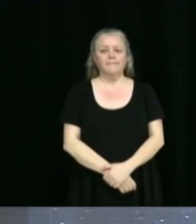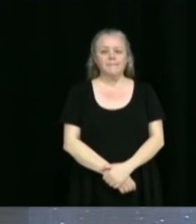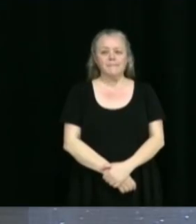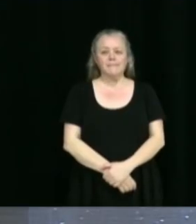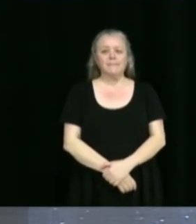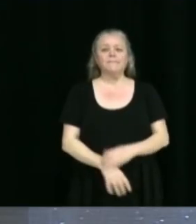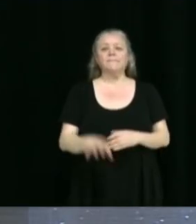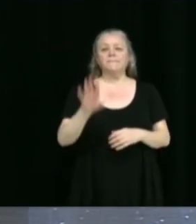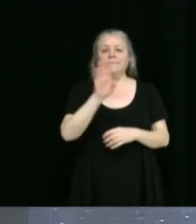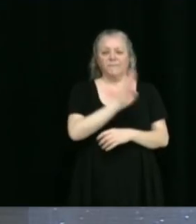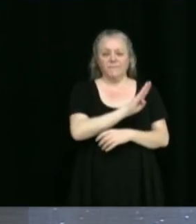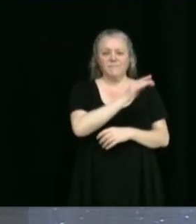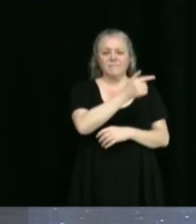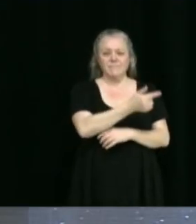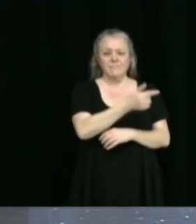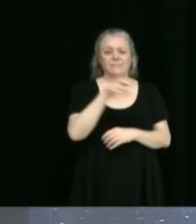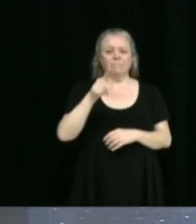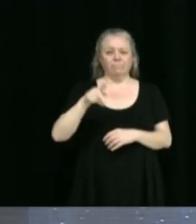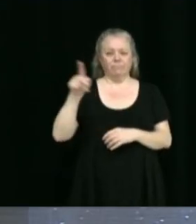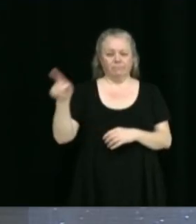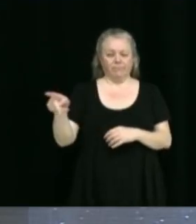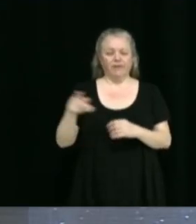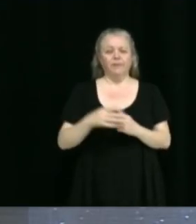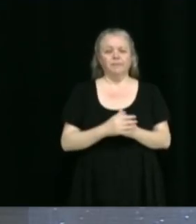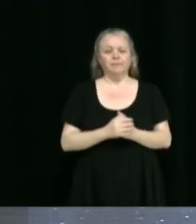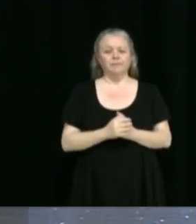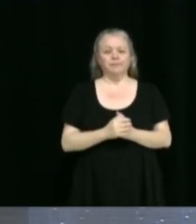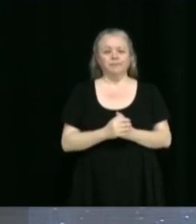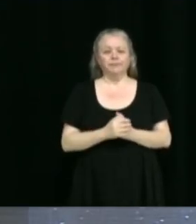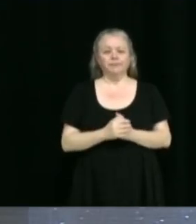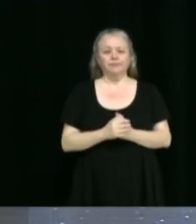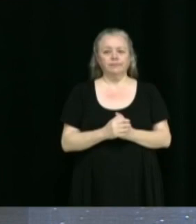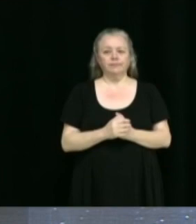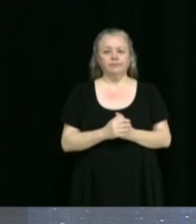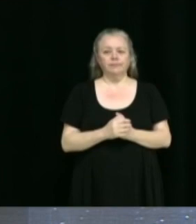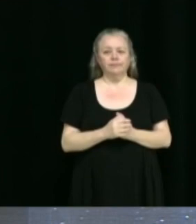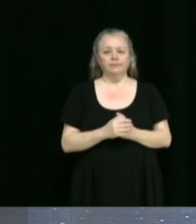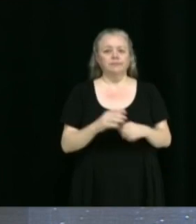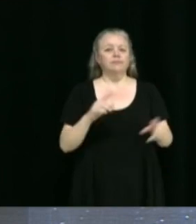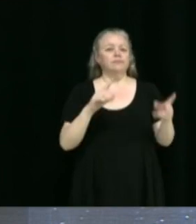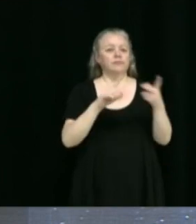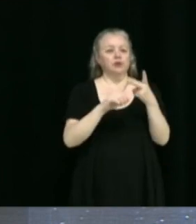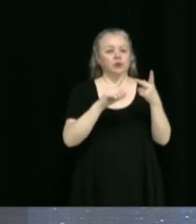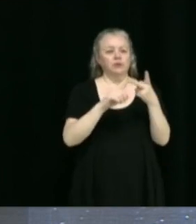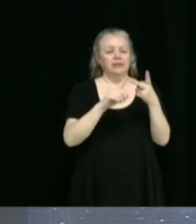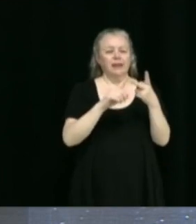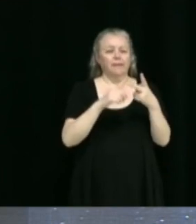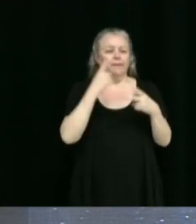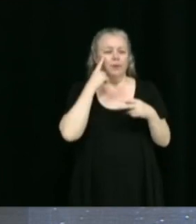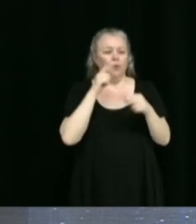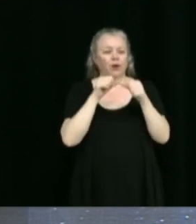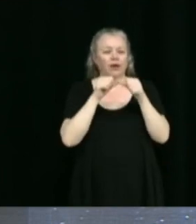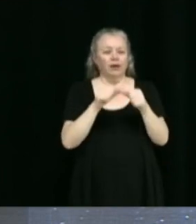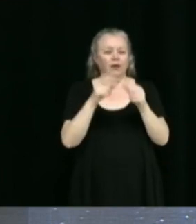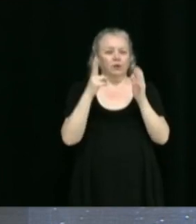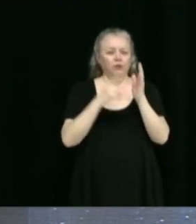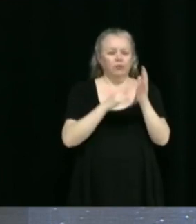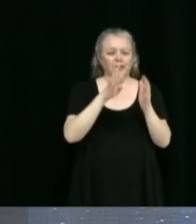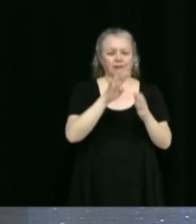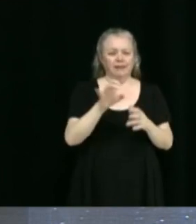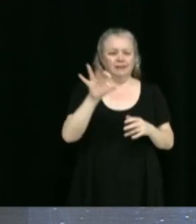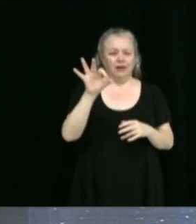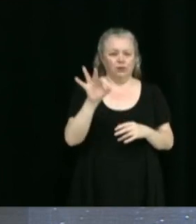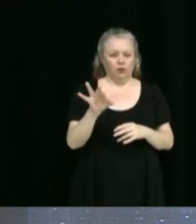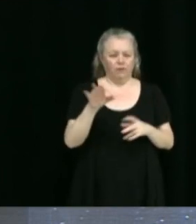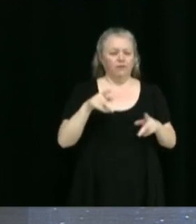Benoît Gauthier, Patrick Paulin. Le deuxième pour le 2409